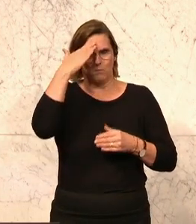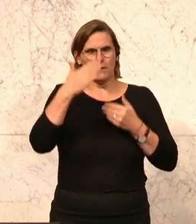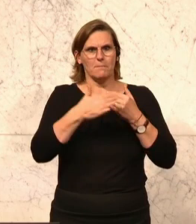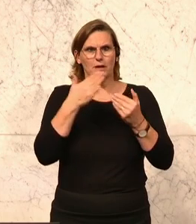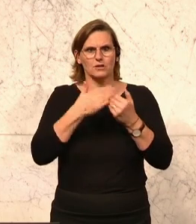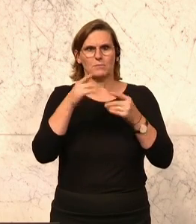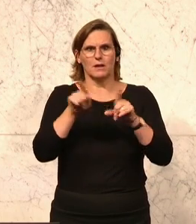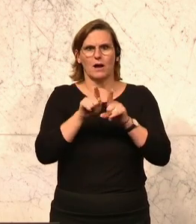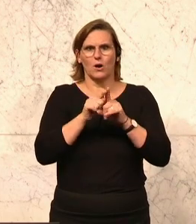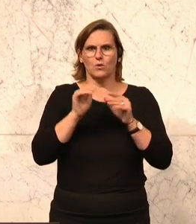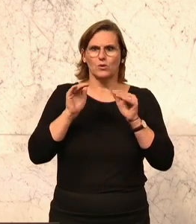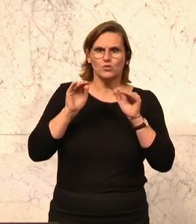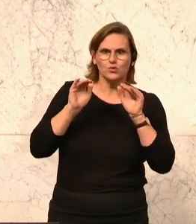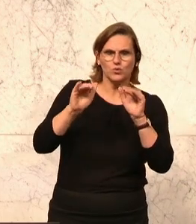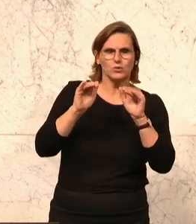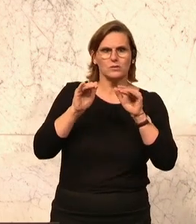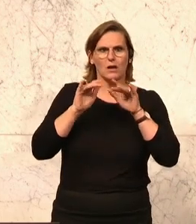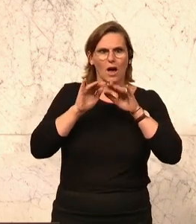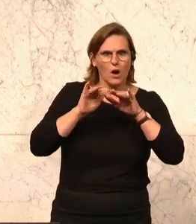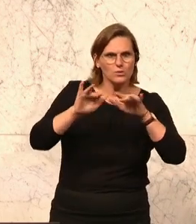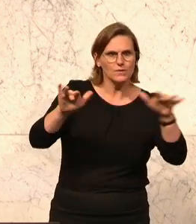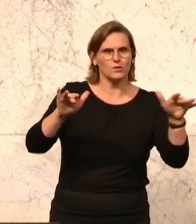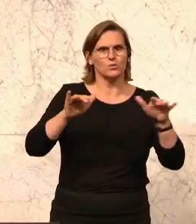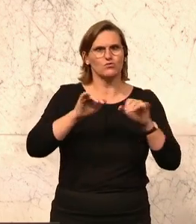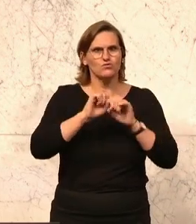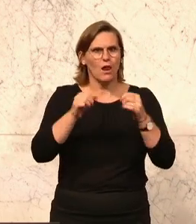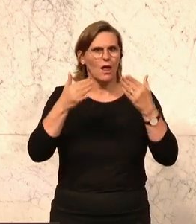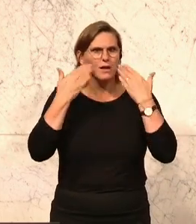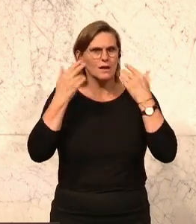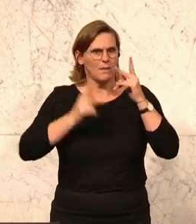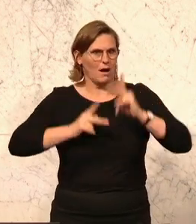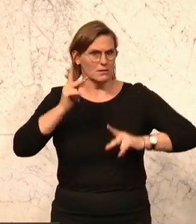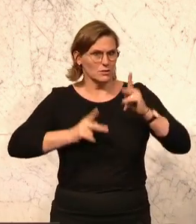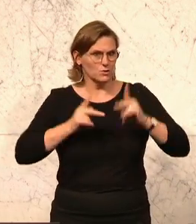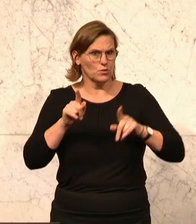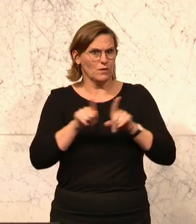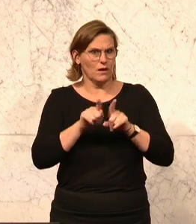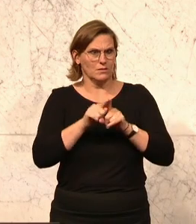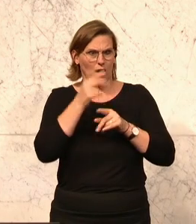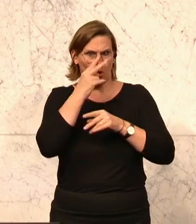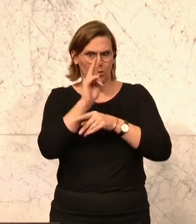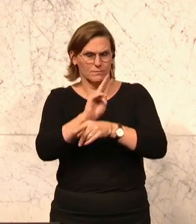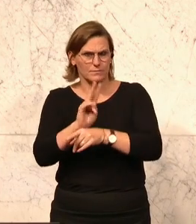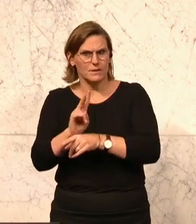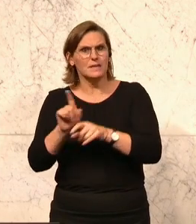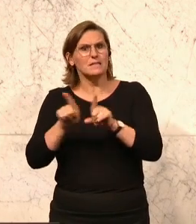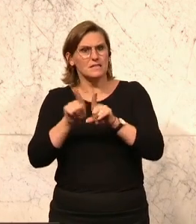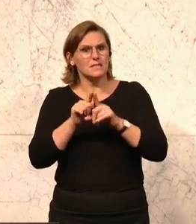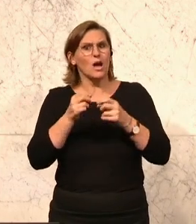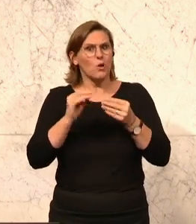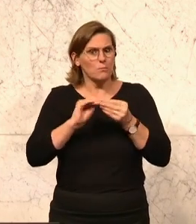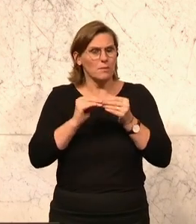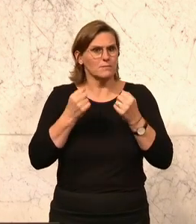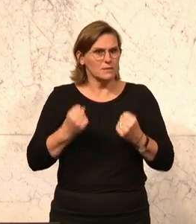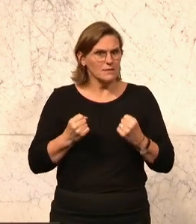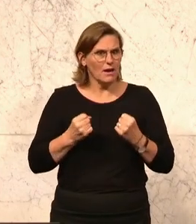auch den Schutz von den Auswirkungen der rasch voranschreitenden Klimakatastrophe auch beachten. Das ist ein Sicherheitsproblem. Während